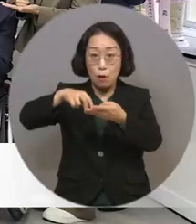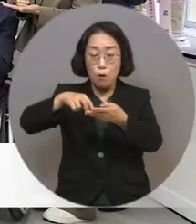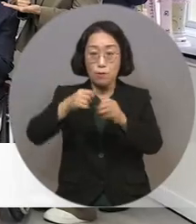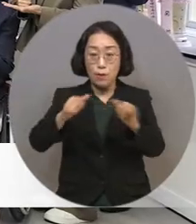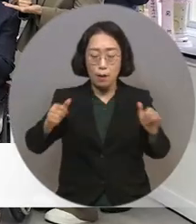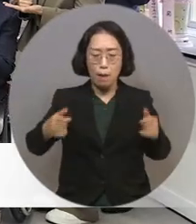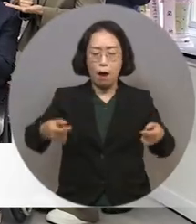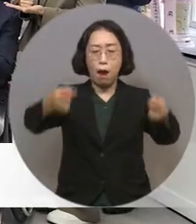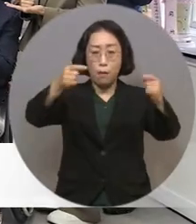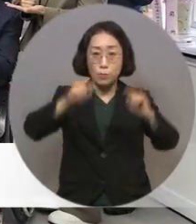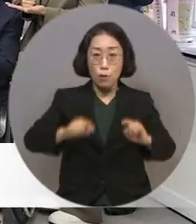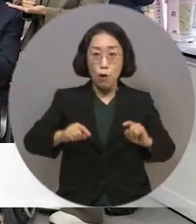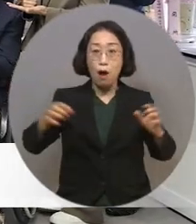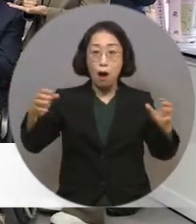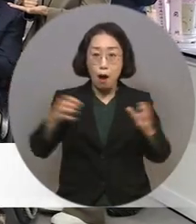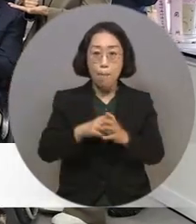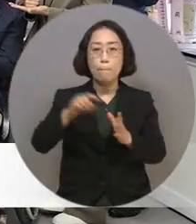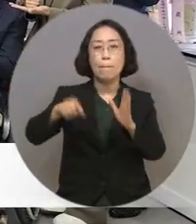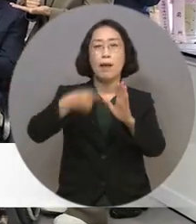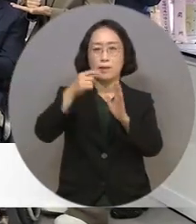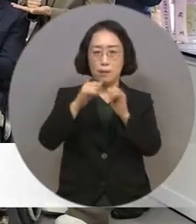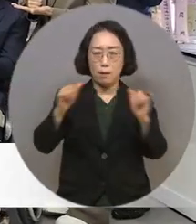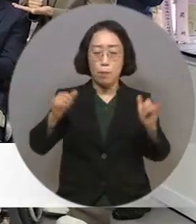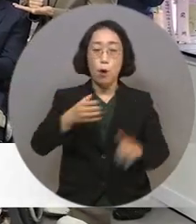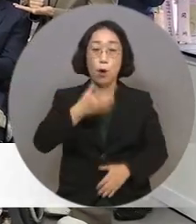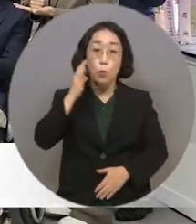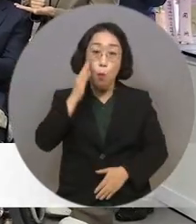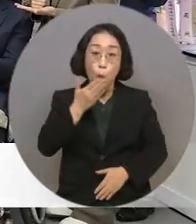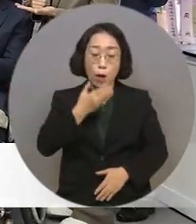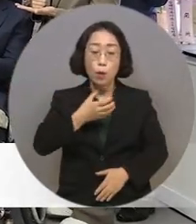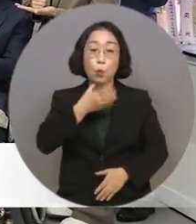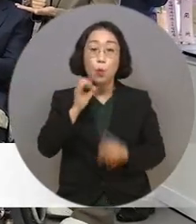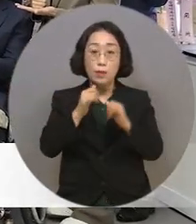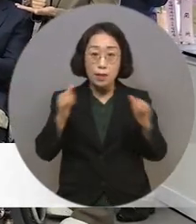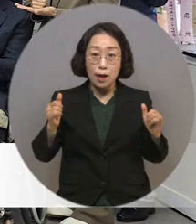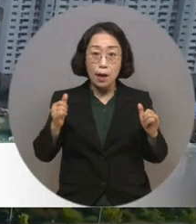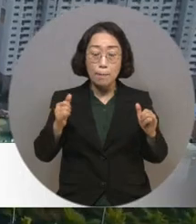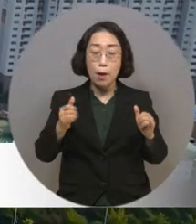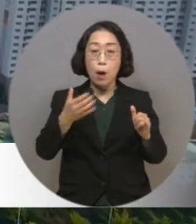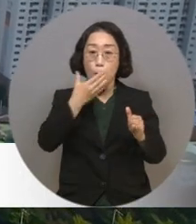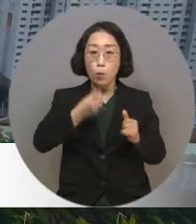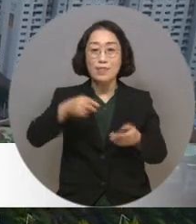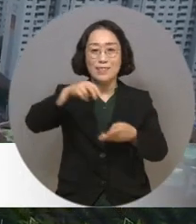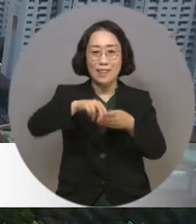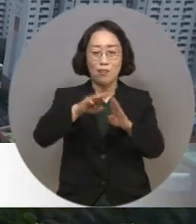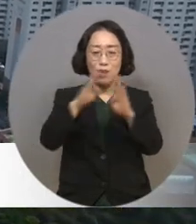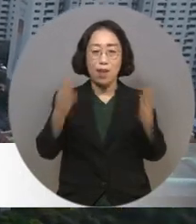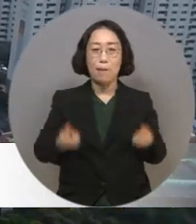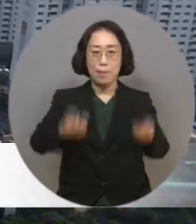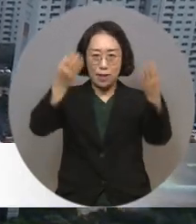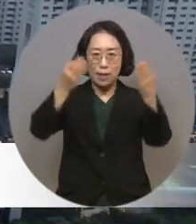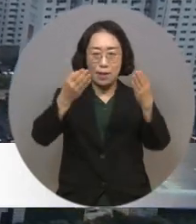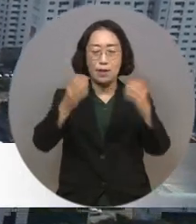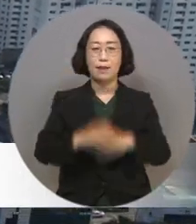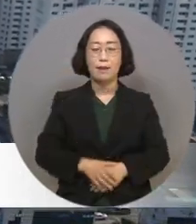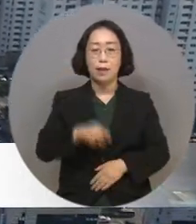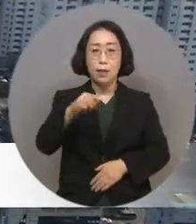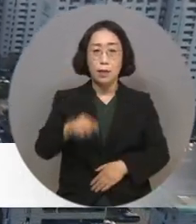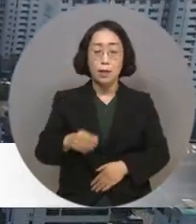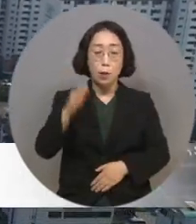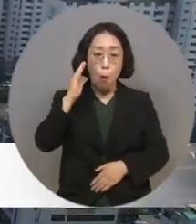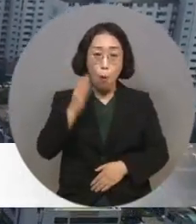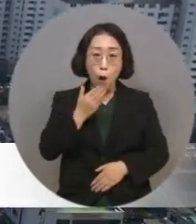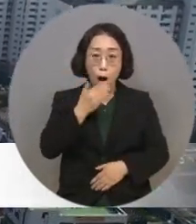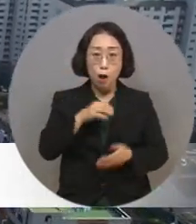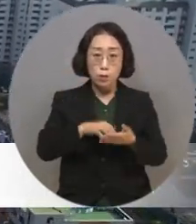명이 참석한 가운데 농아노인복지센터 개소식을 개최했습니다. 광양시 내 청각언어장애인은